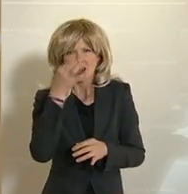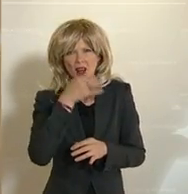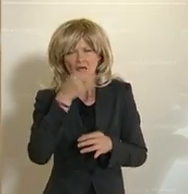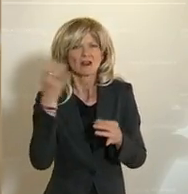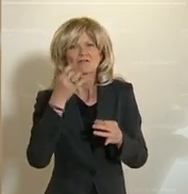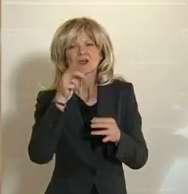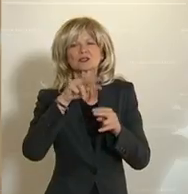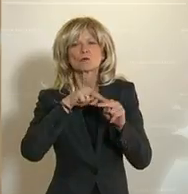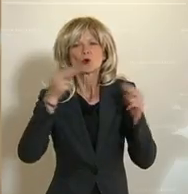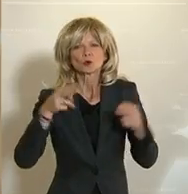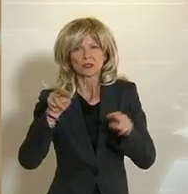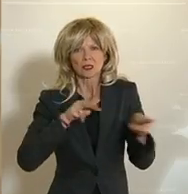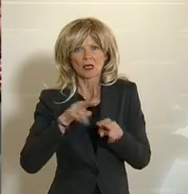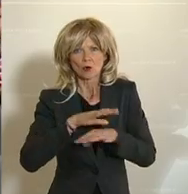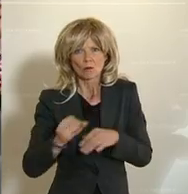Herren.